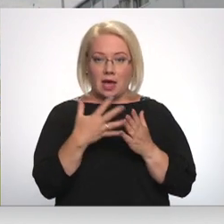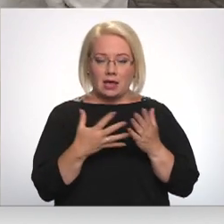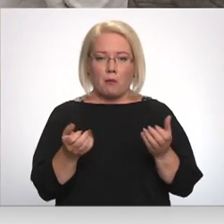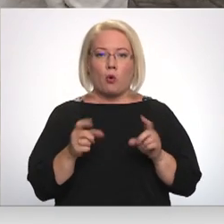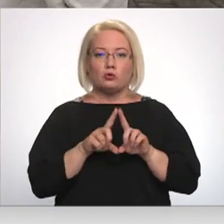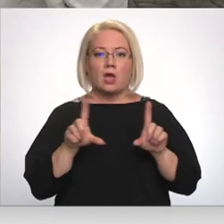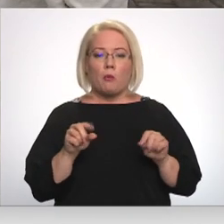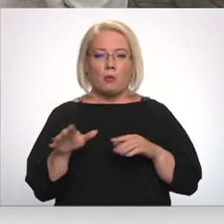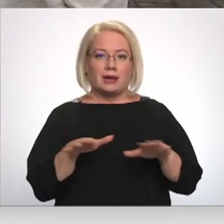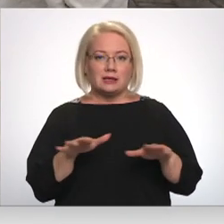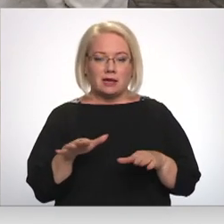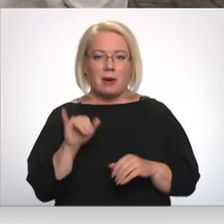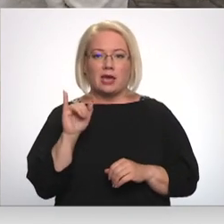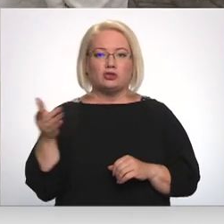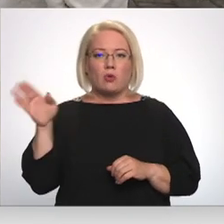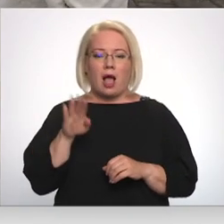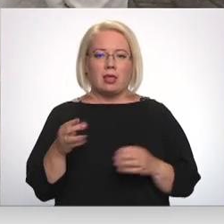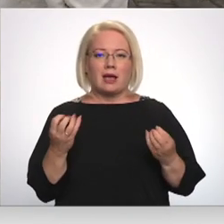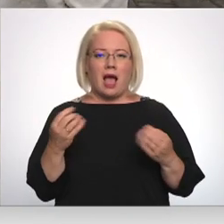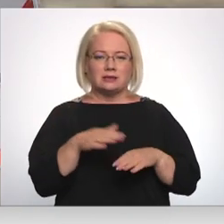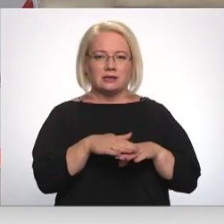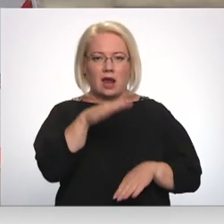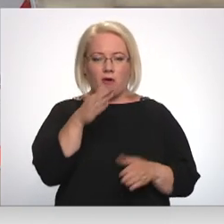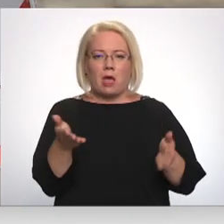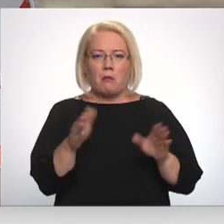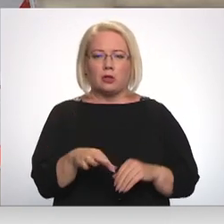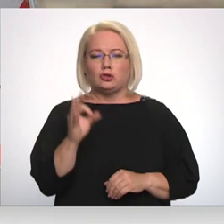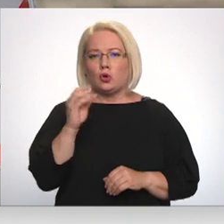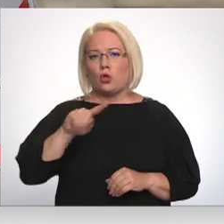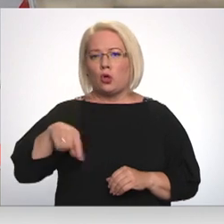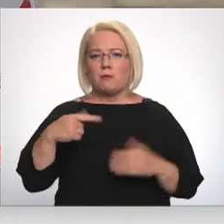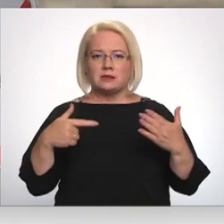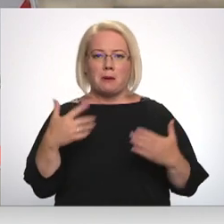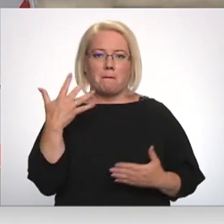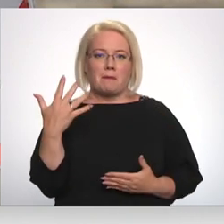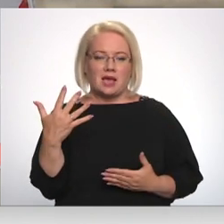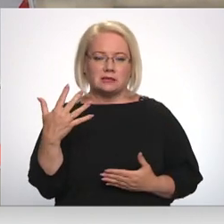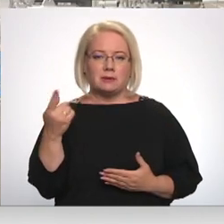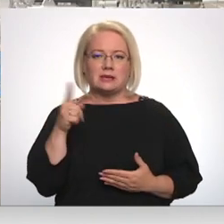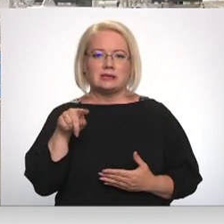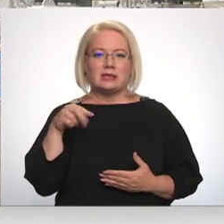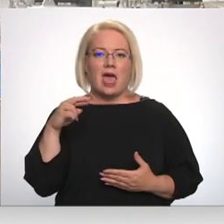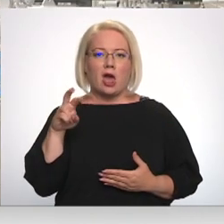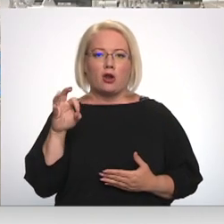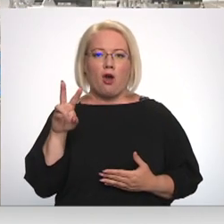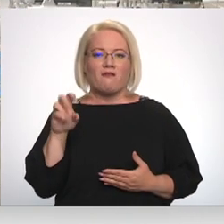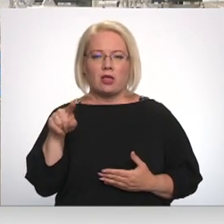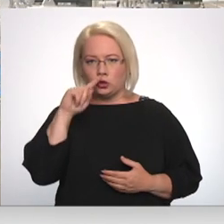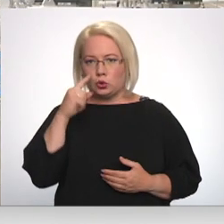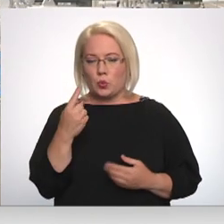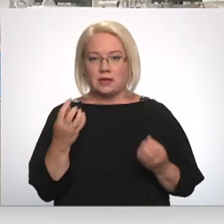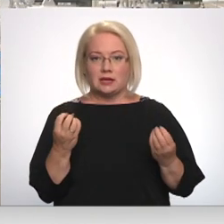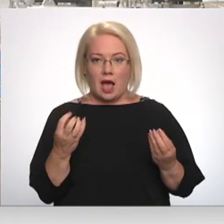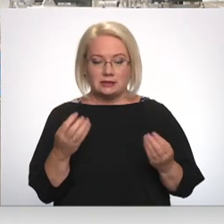rīcībā Inškalnu krātuvē šobrīd atlikušas aptveni 0,75 terawattstundas gāzes. Turklāt, ņemot vērā